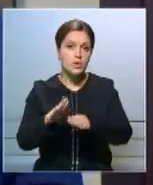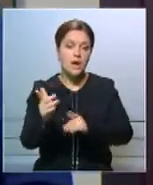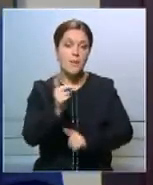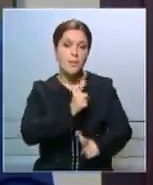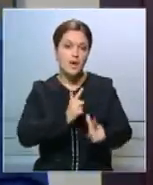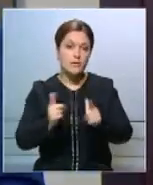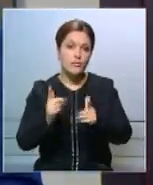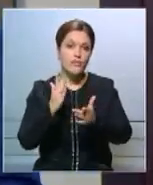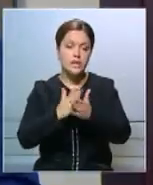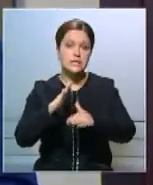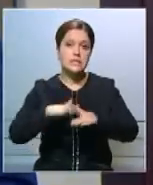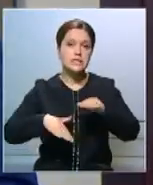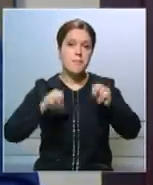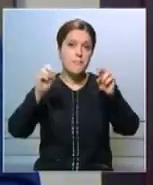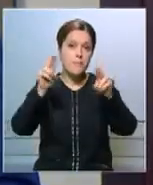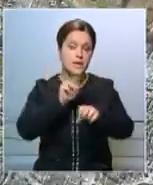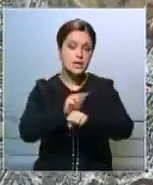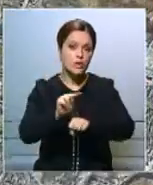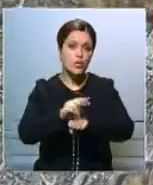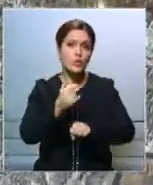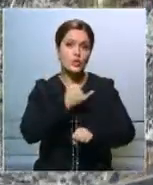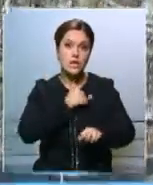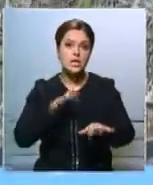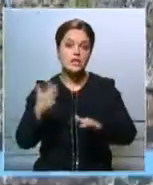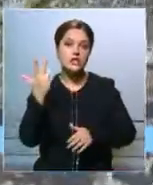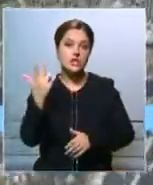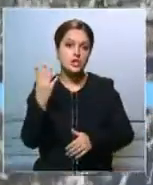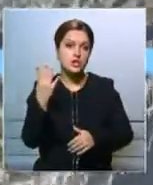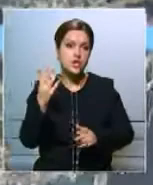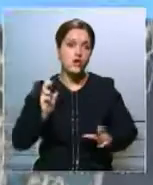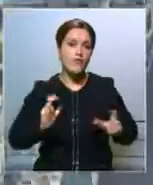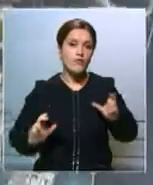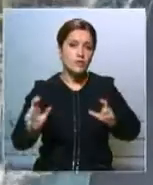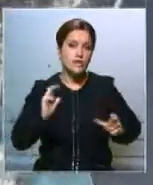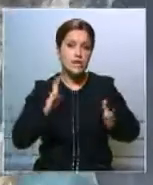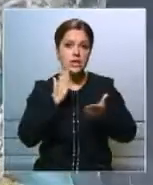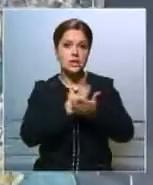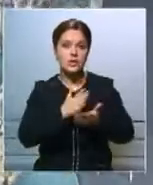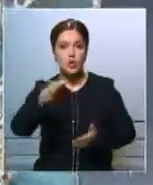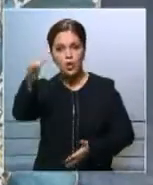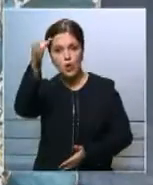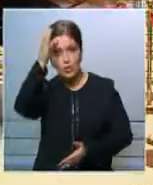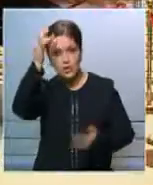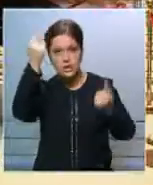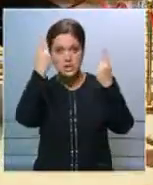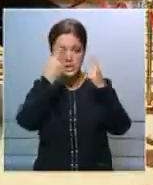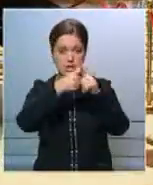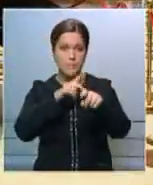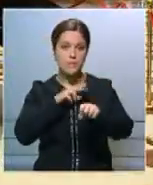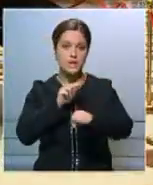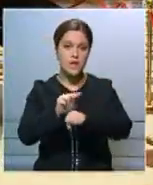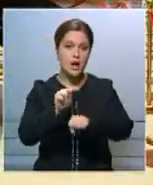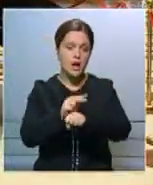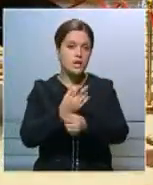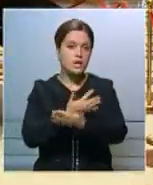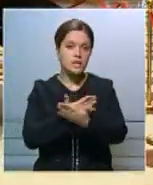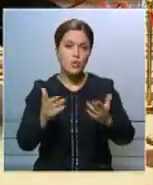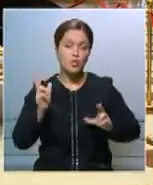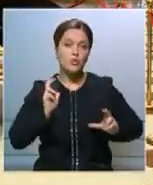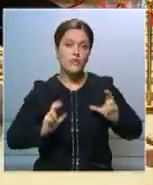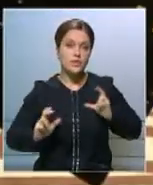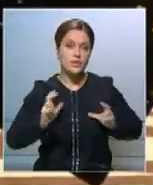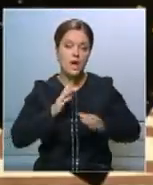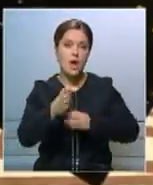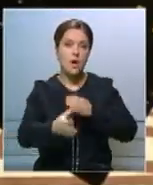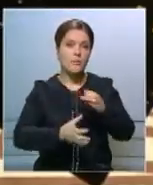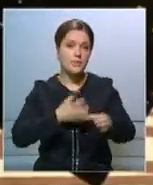Подготовкой соответствующих специалистов у нас занимаются четыре вуза. Более сотни ученых-инженеров прошли обучение в различных университетах